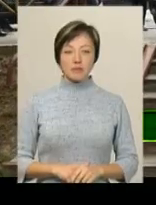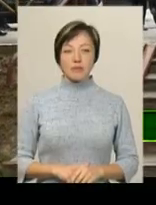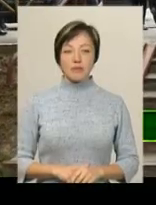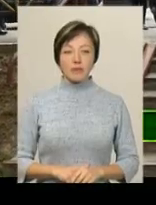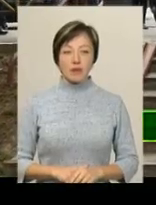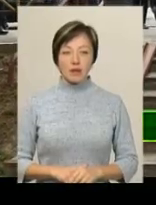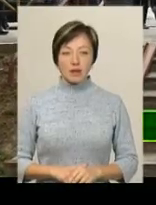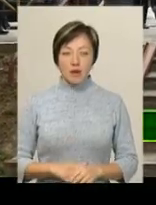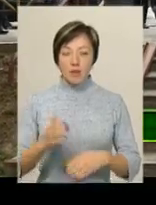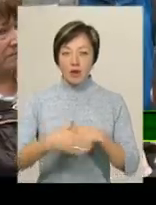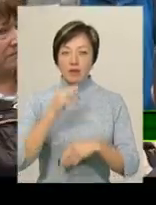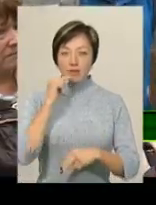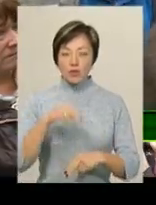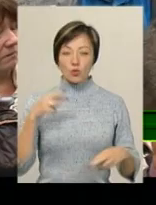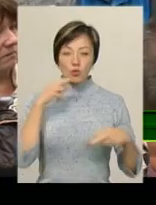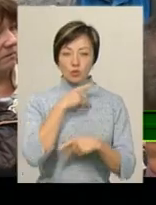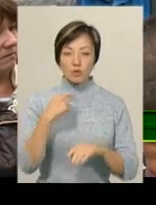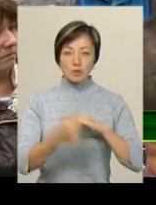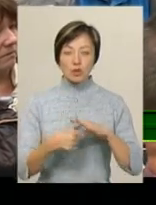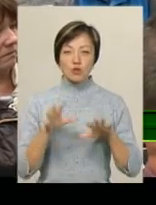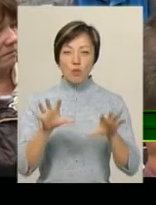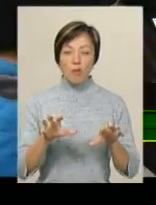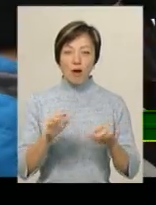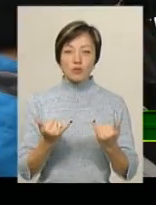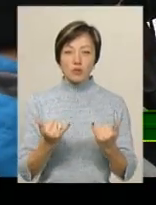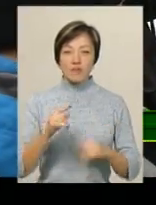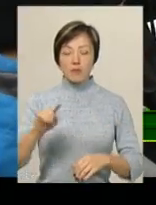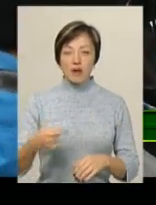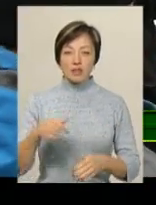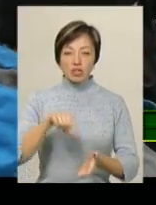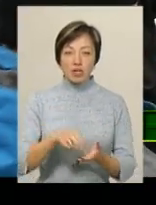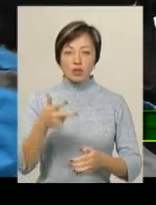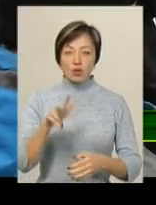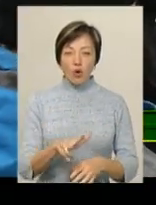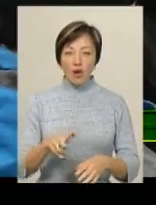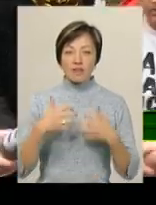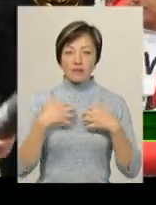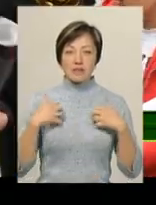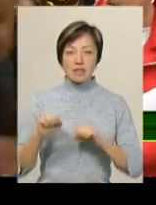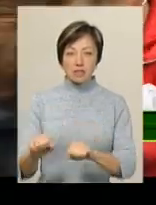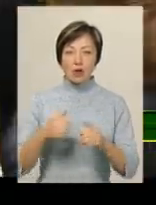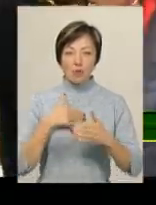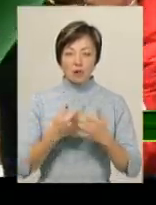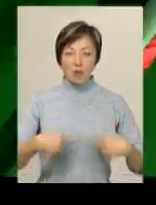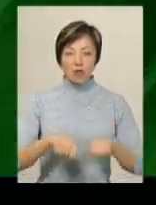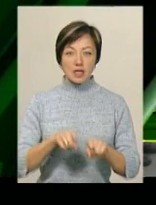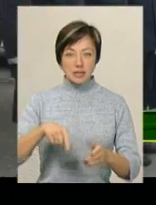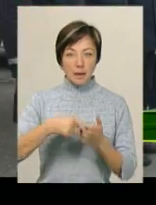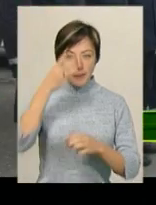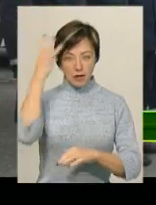Покарати винних в отруєнні безпритульних собак вимагали сьогодні члени трьох зоозахисних громадських організацій Хмельницького.